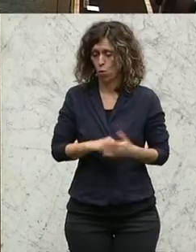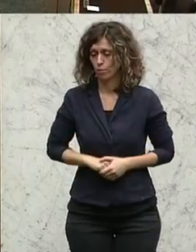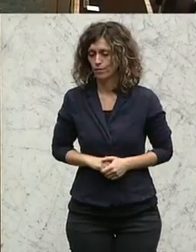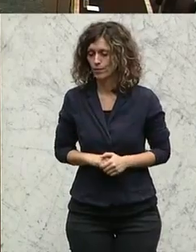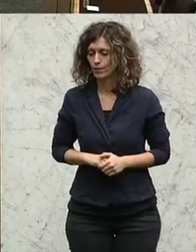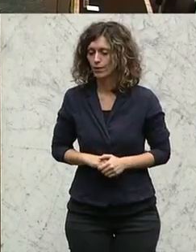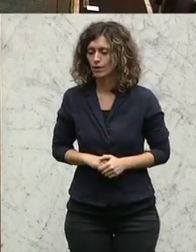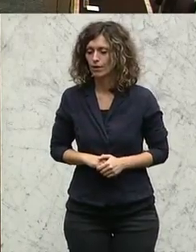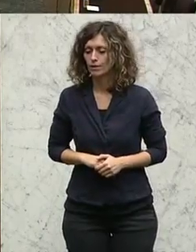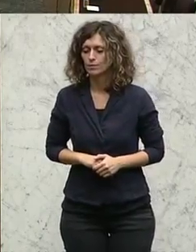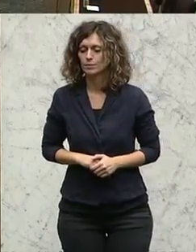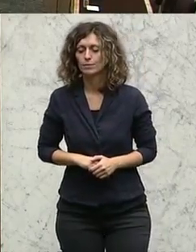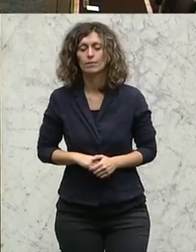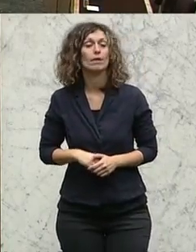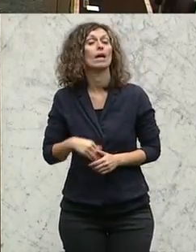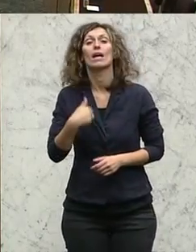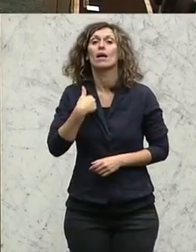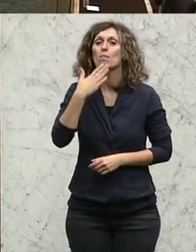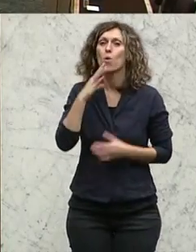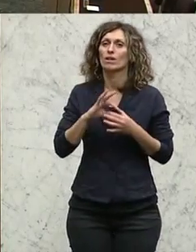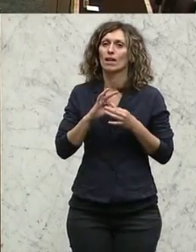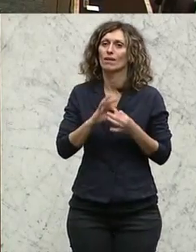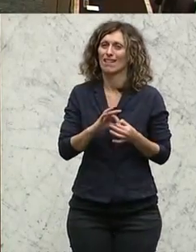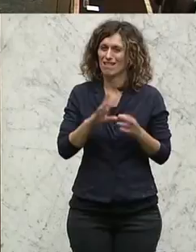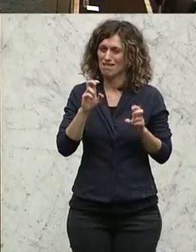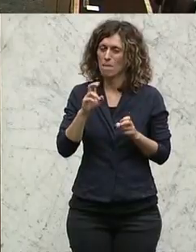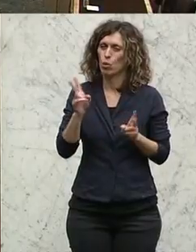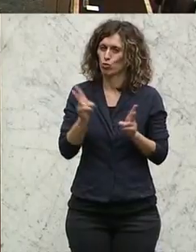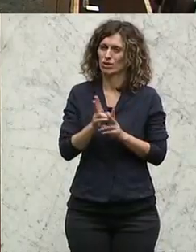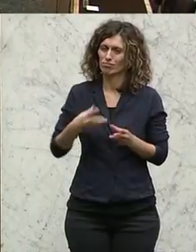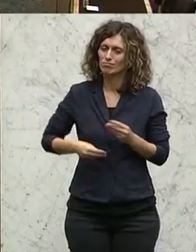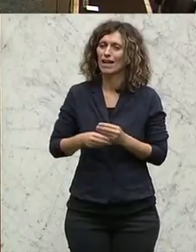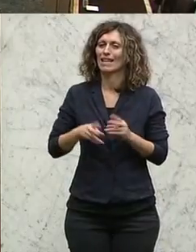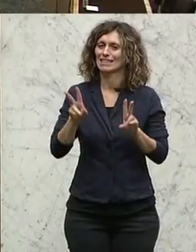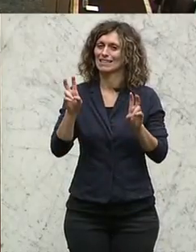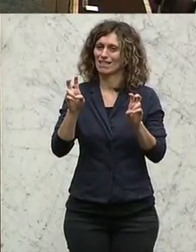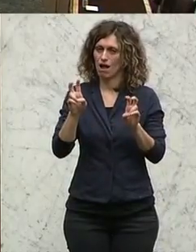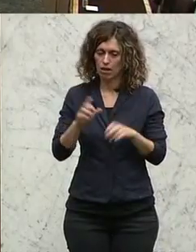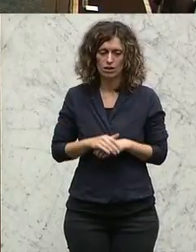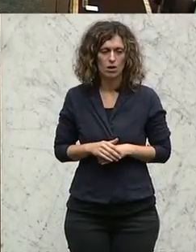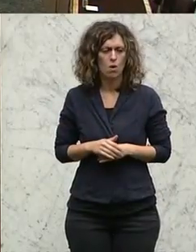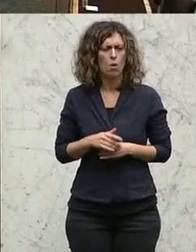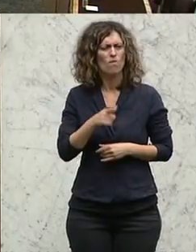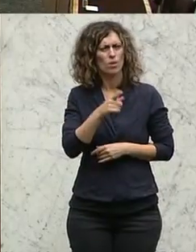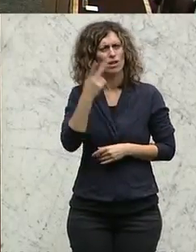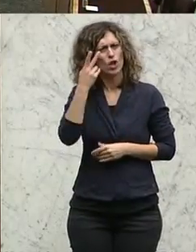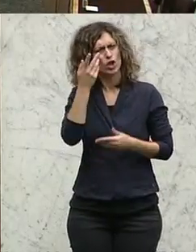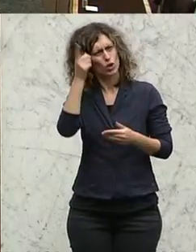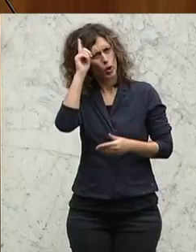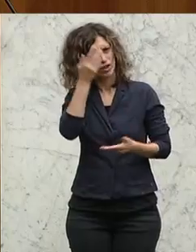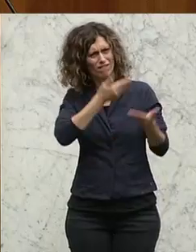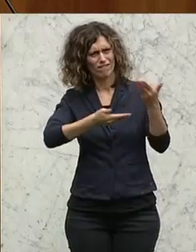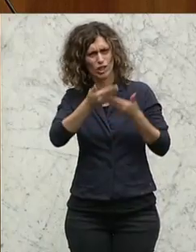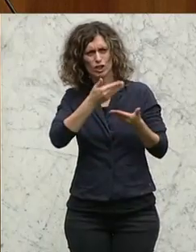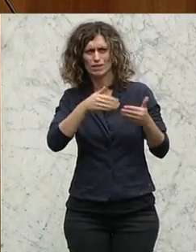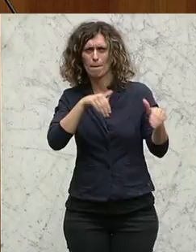zu dem Thema ganz kurz mit einem Zitat beginnen, heute in der Früh von Herrn deutschen Wirtschaftsminister und SPD